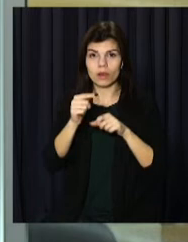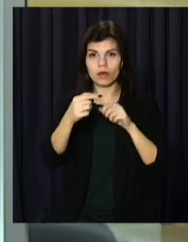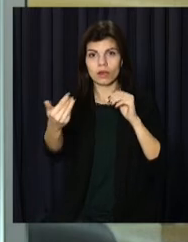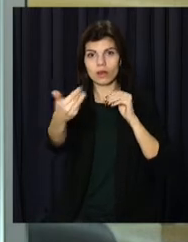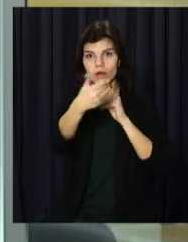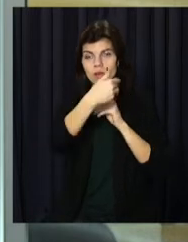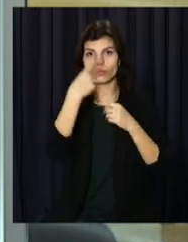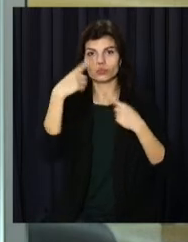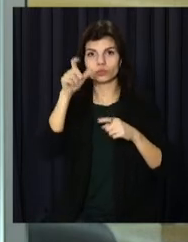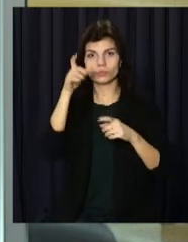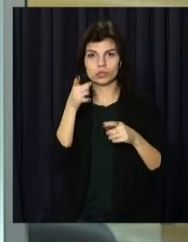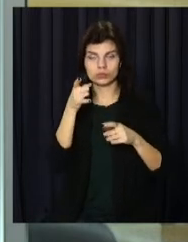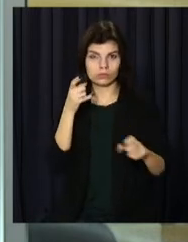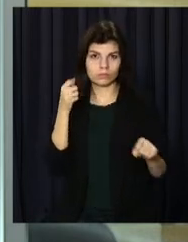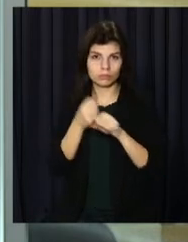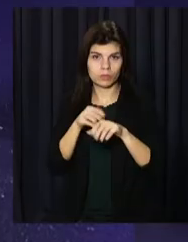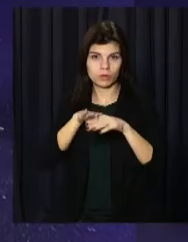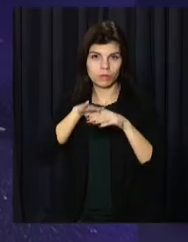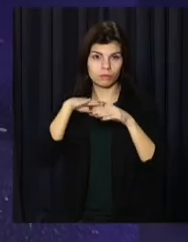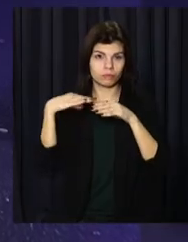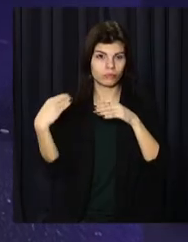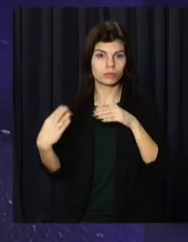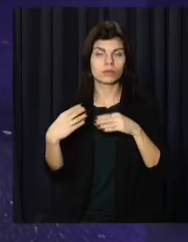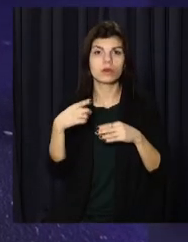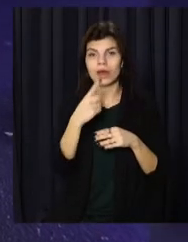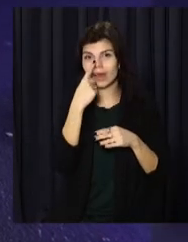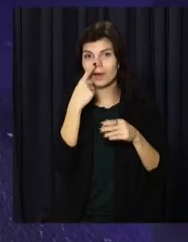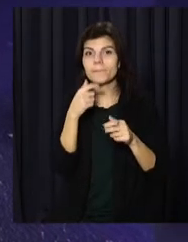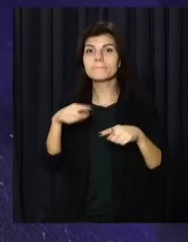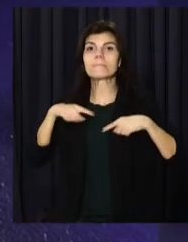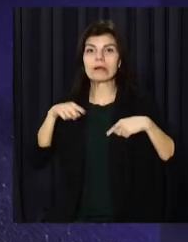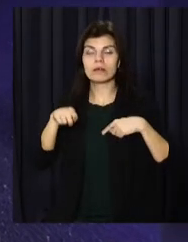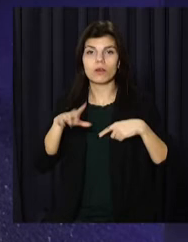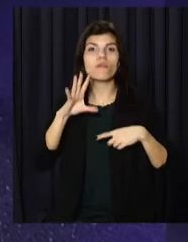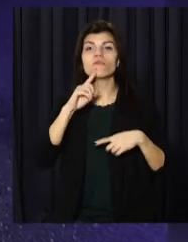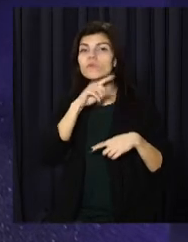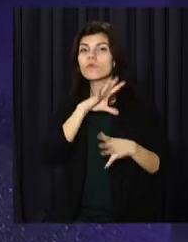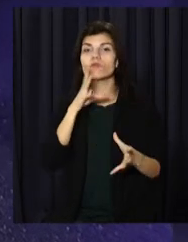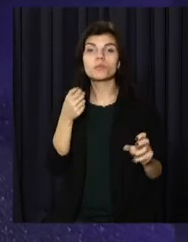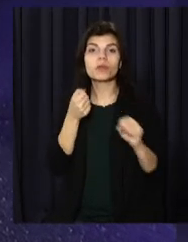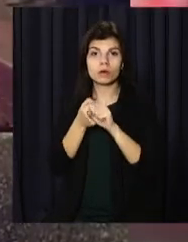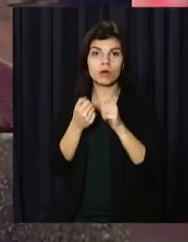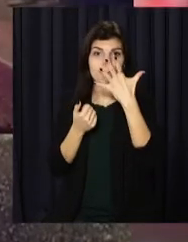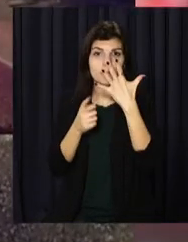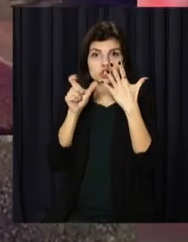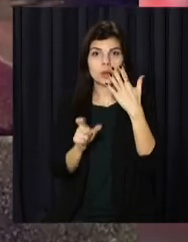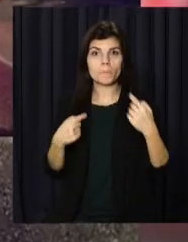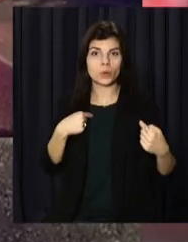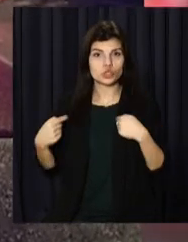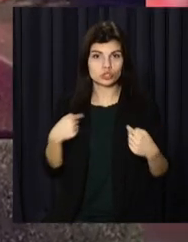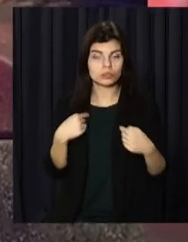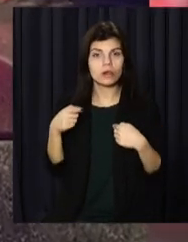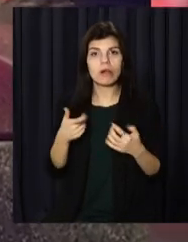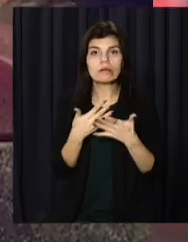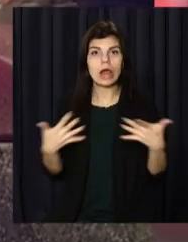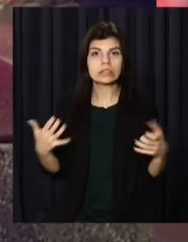врізалася в Рено. Його відкинули до Лексуса, який стояв попереду. У результаті автотрощі постраждали п'ятеро людей. Їх з